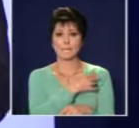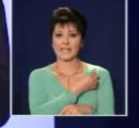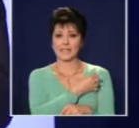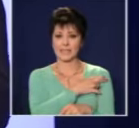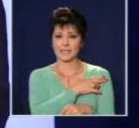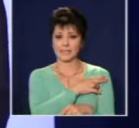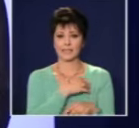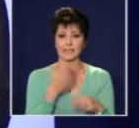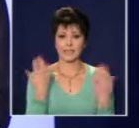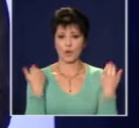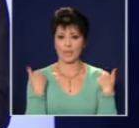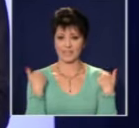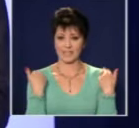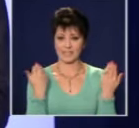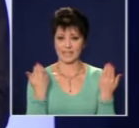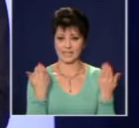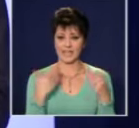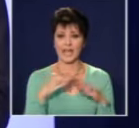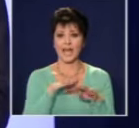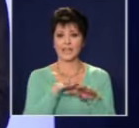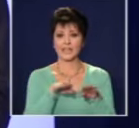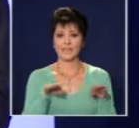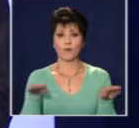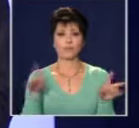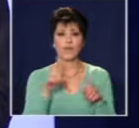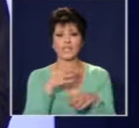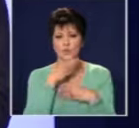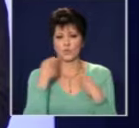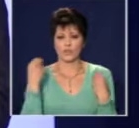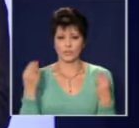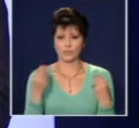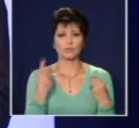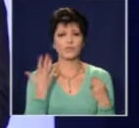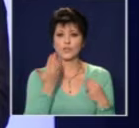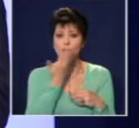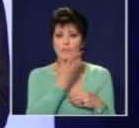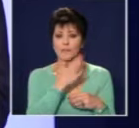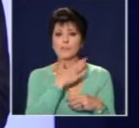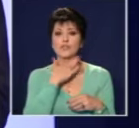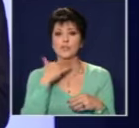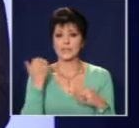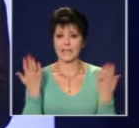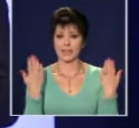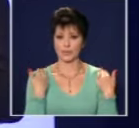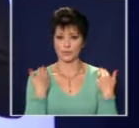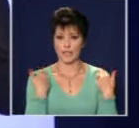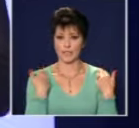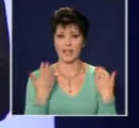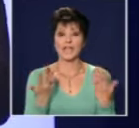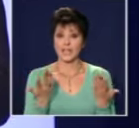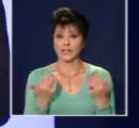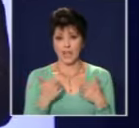имат излишък в краяна на годината нивото на обучение е уникално, защото там има най-много чужестрани студенти това показва, че ние